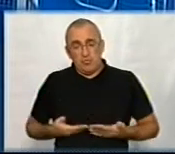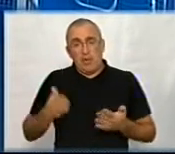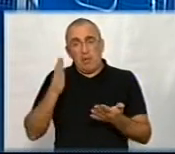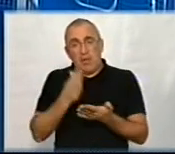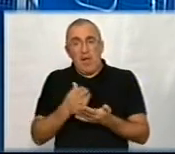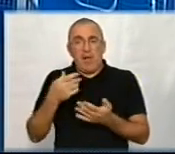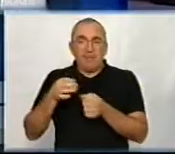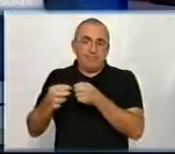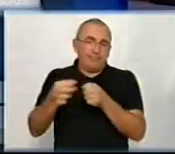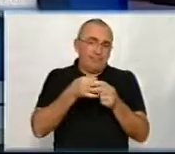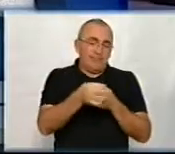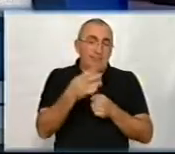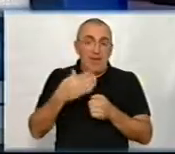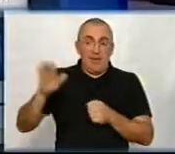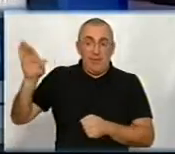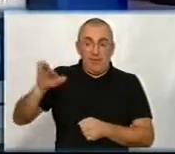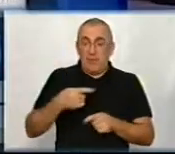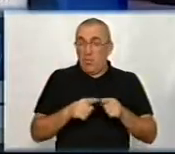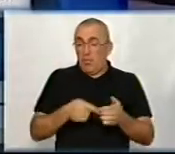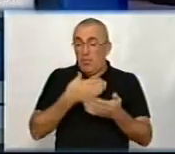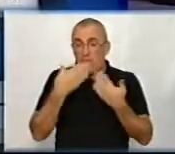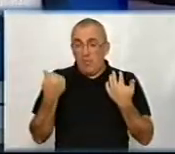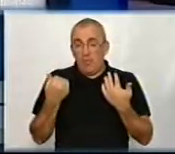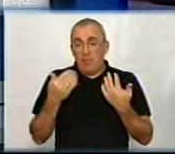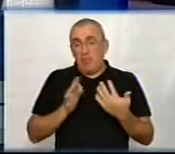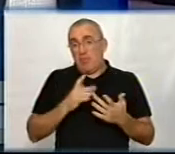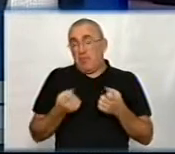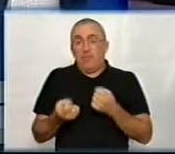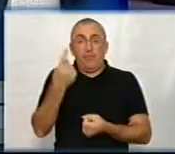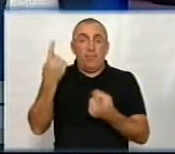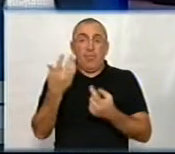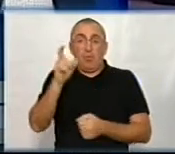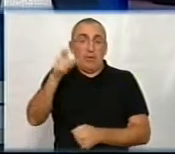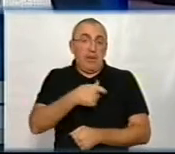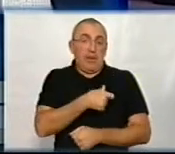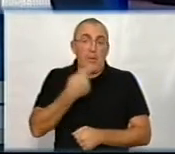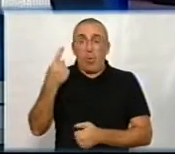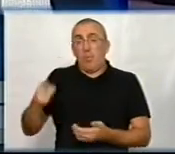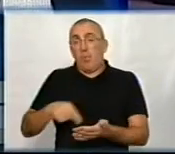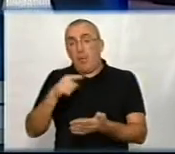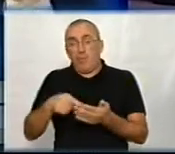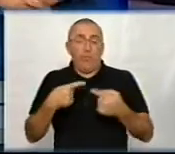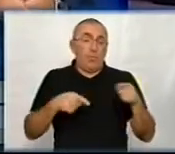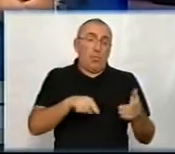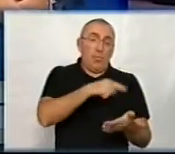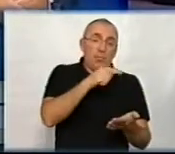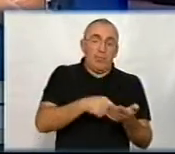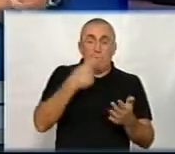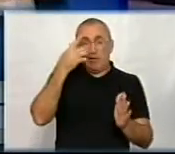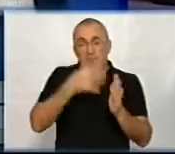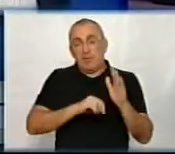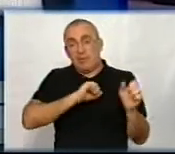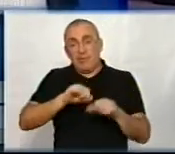тій чи іншій території. Якщо у вас вертикалі такої немає, у вас спорадично десь там вискочив один якийсь депутат в одному місці, в другому, то зрозуміло, що